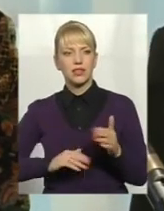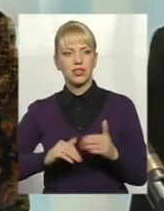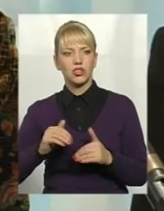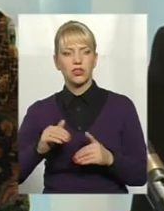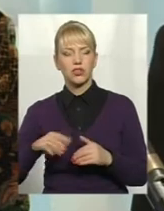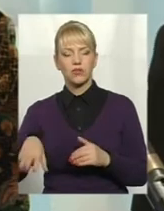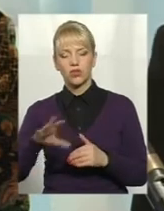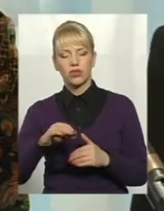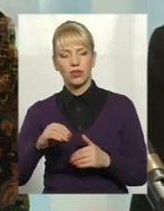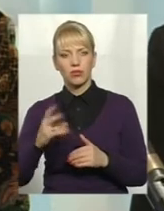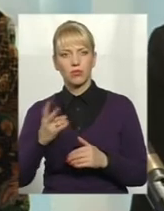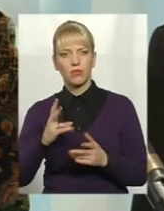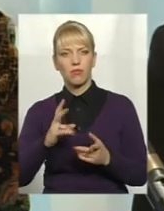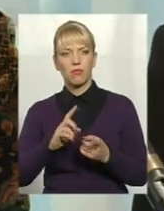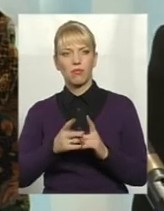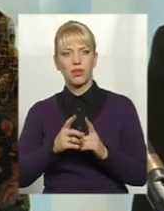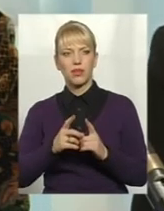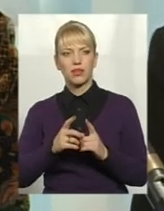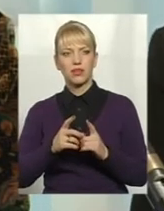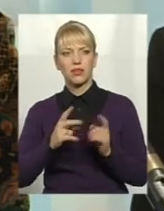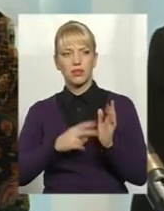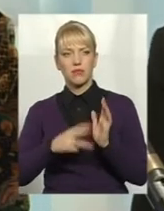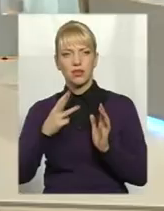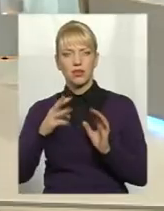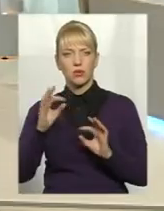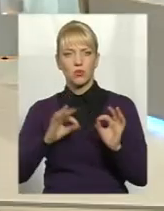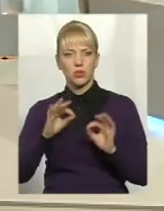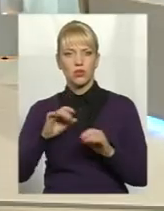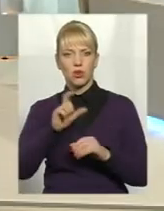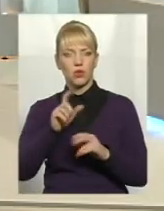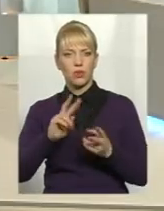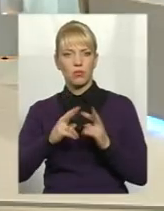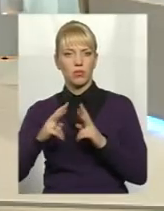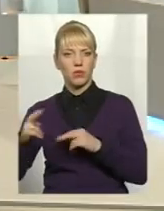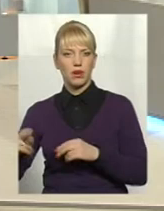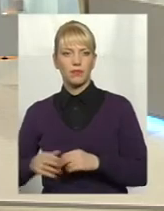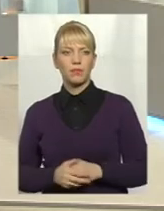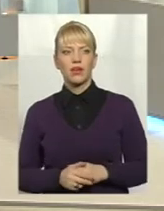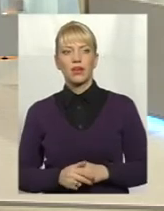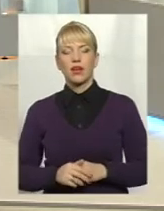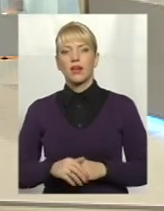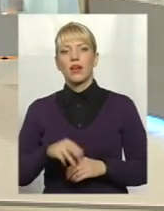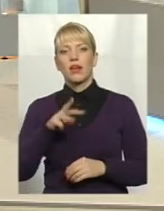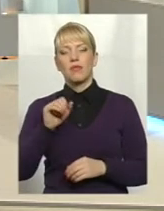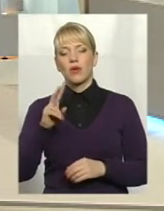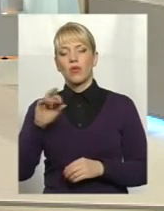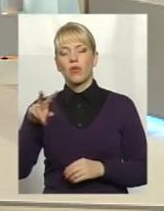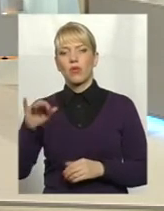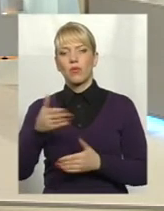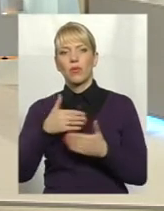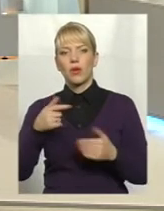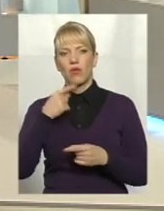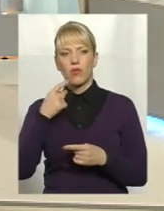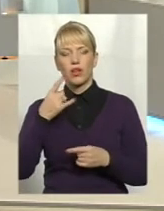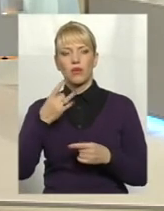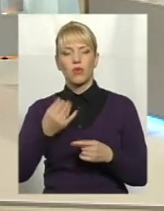помінявся, я б сказав, в 80%. Пане Микола, ми говорили з вами сьогодні в основі